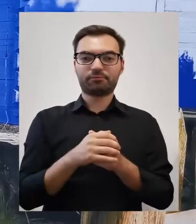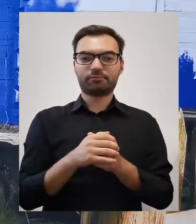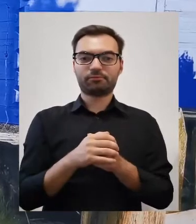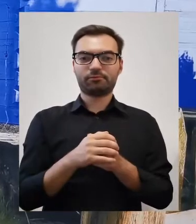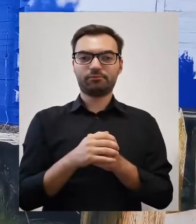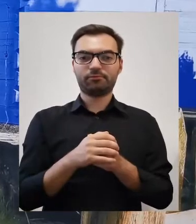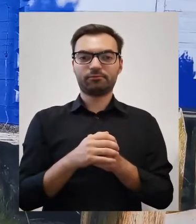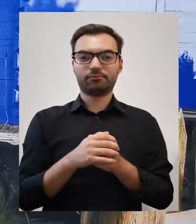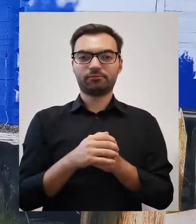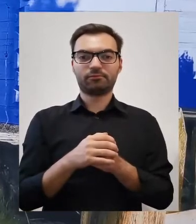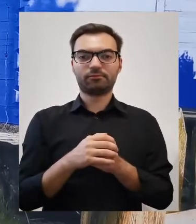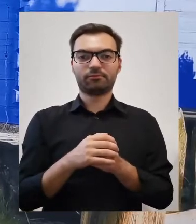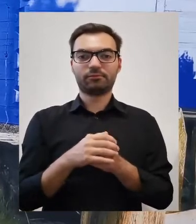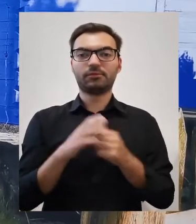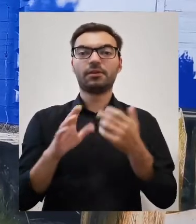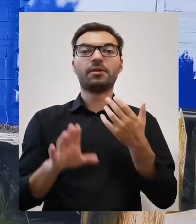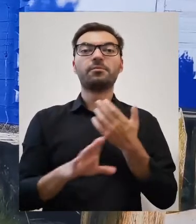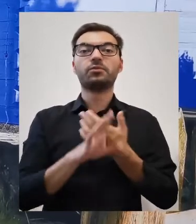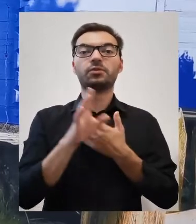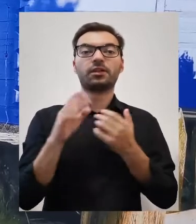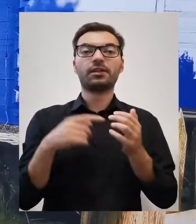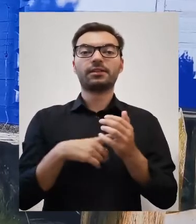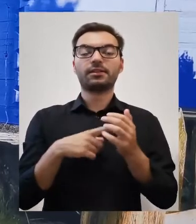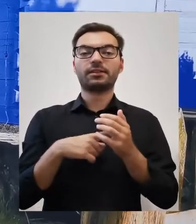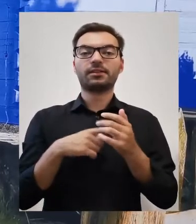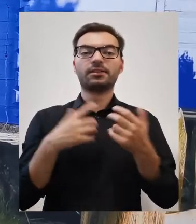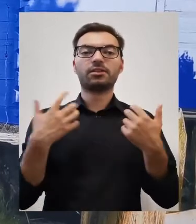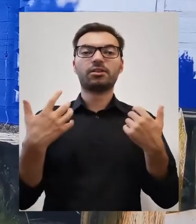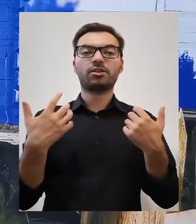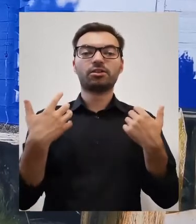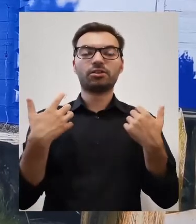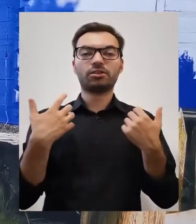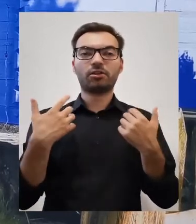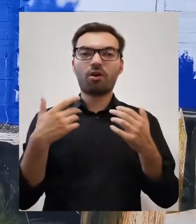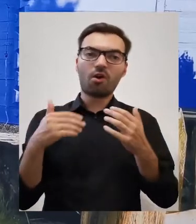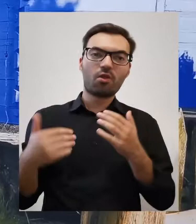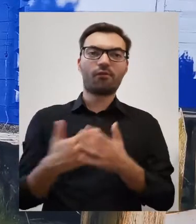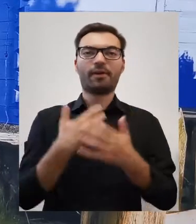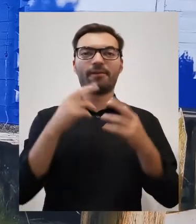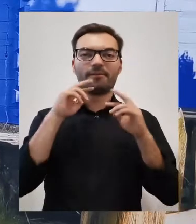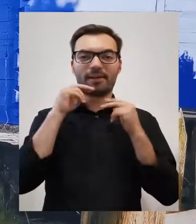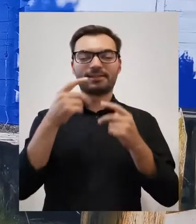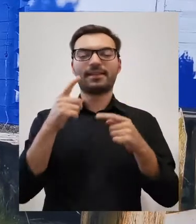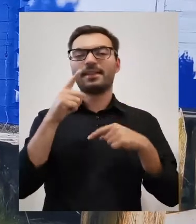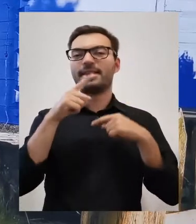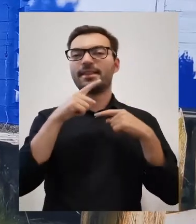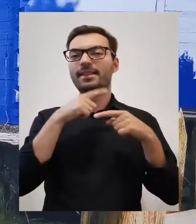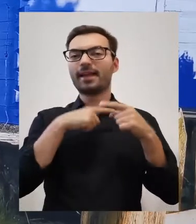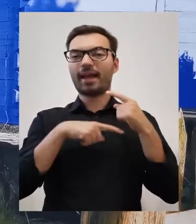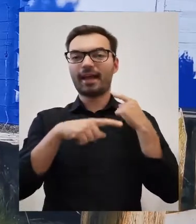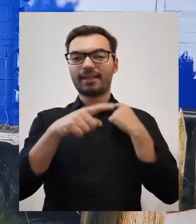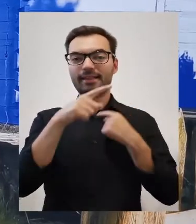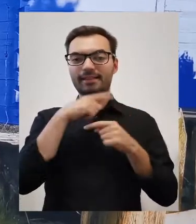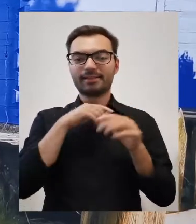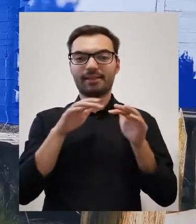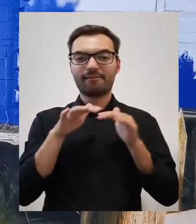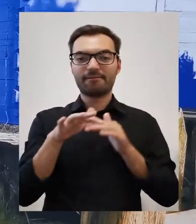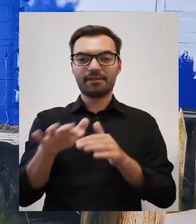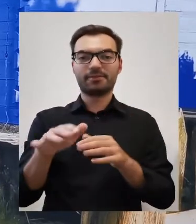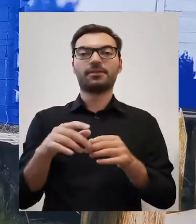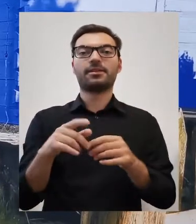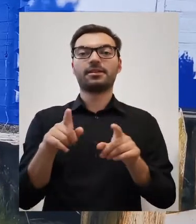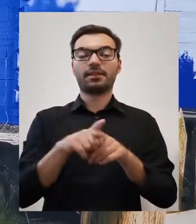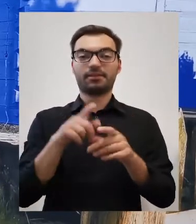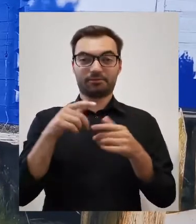poznać, czyli turystów. Ale przy okazji odżywają również obyczaje z Wisłą związane i